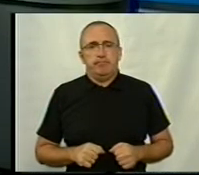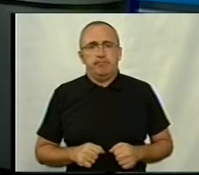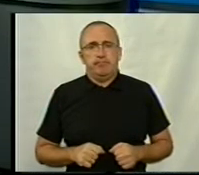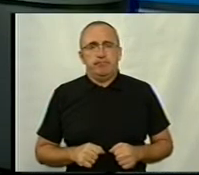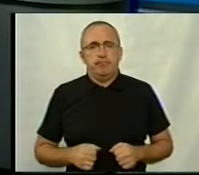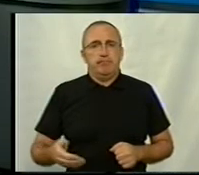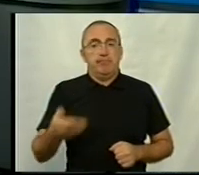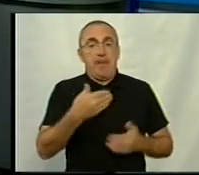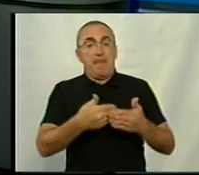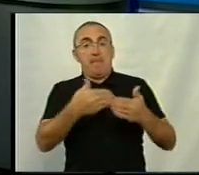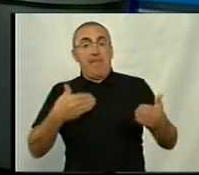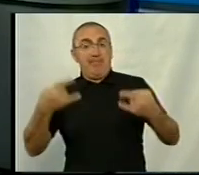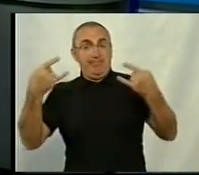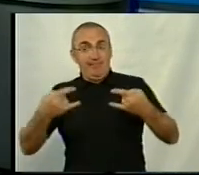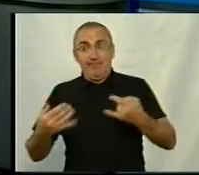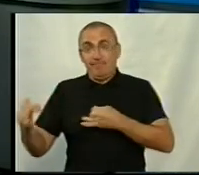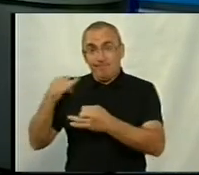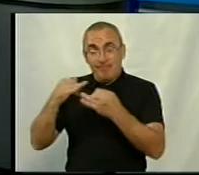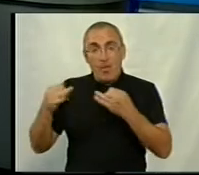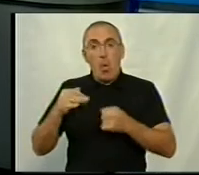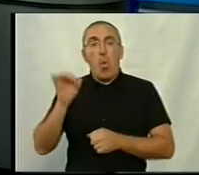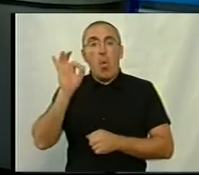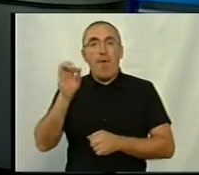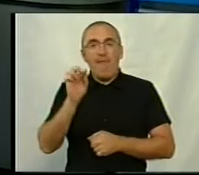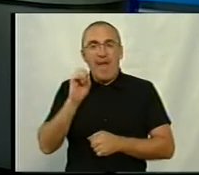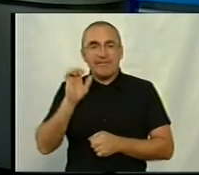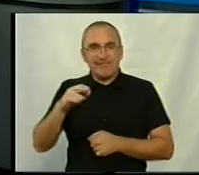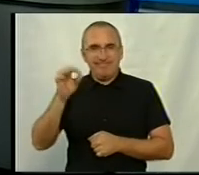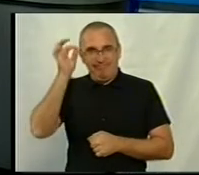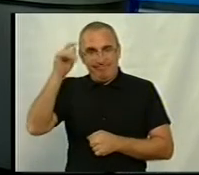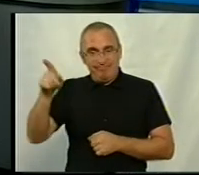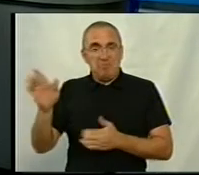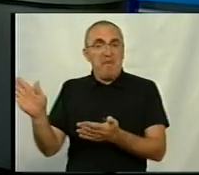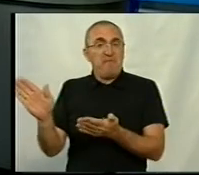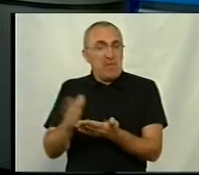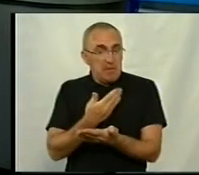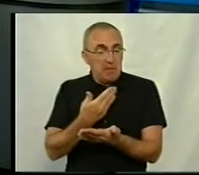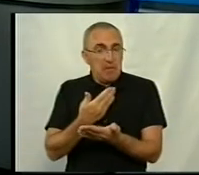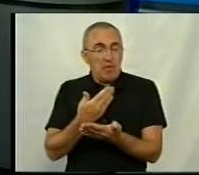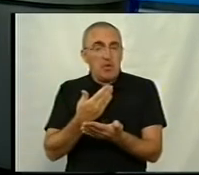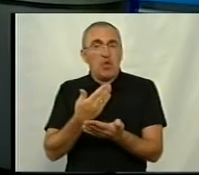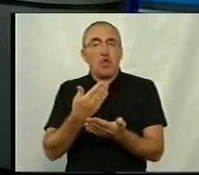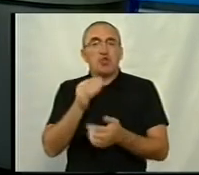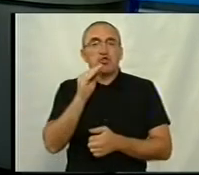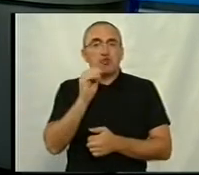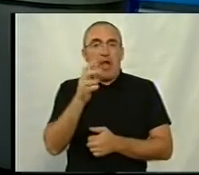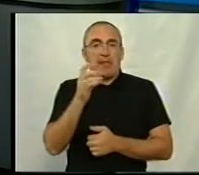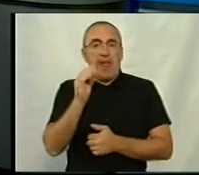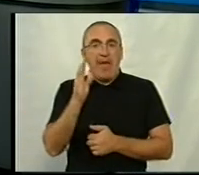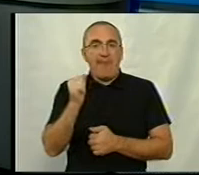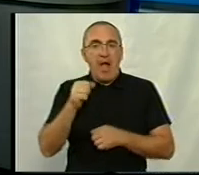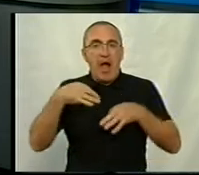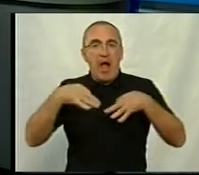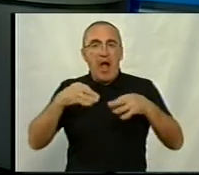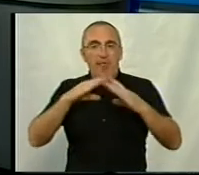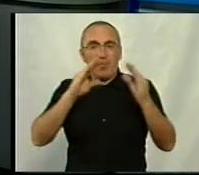Ми перед програмою з вами говорили, що Октоберфест відмінили. Я вам скажу, що наступне – Женевський автосалон відмінили. Більше того, на